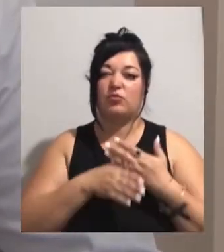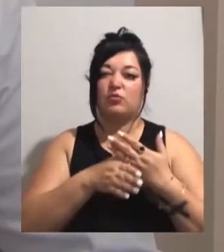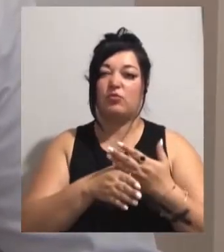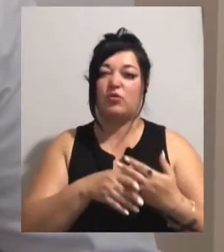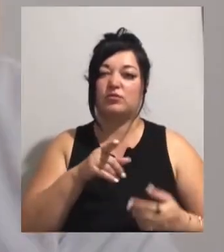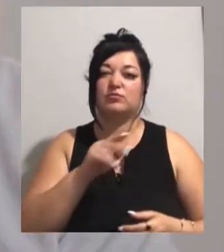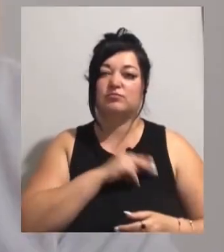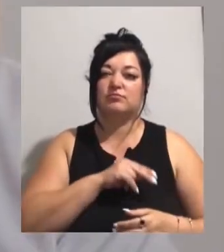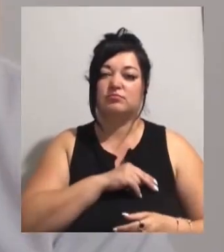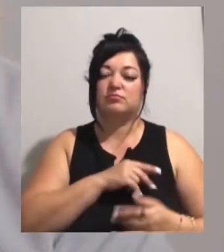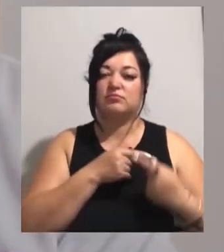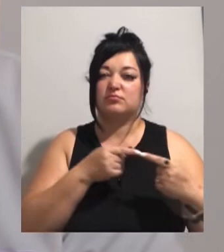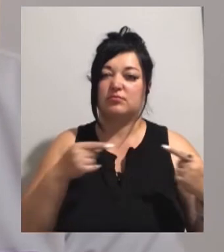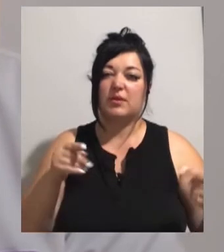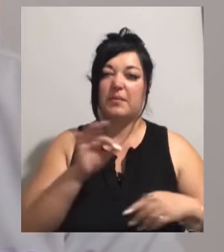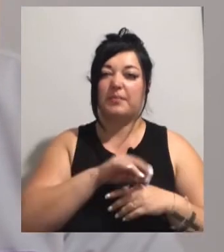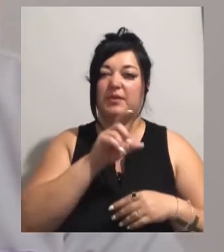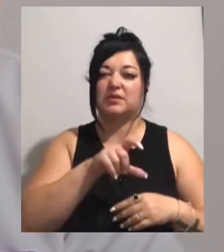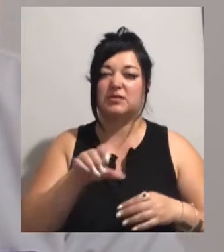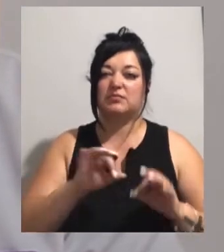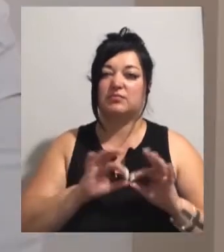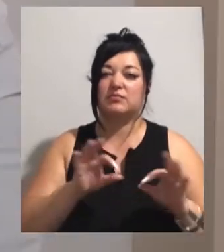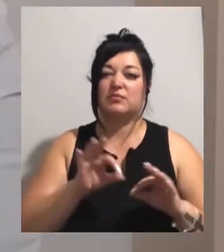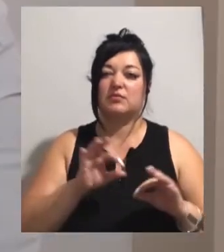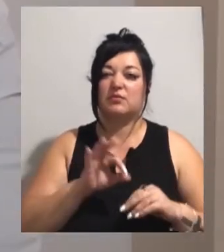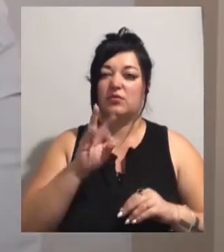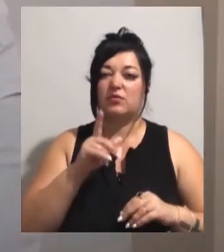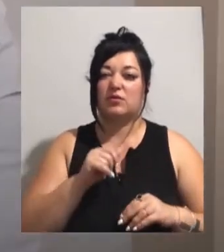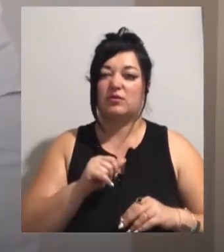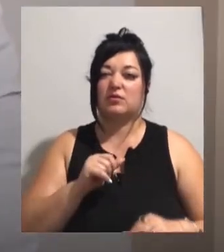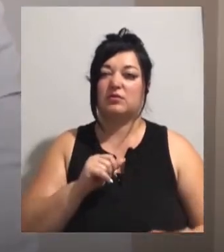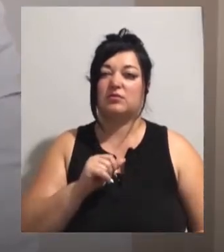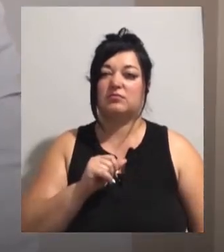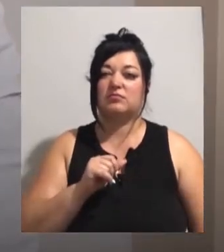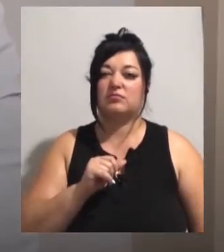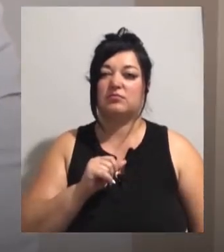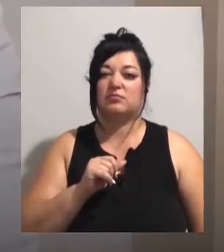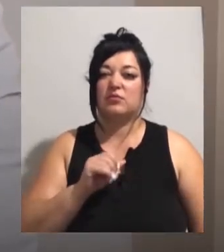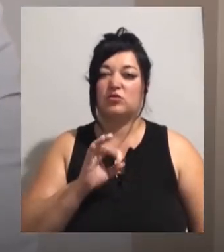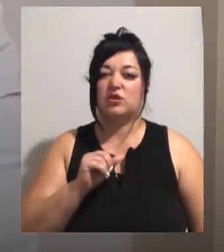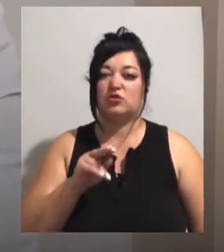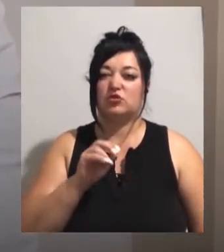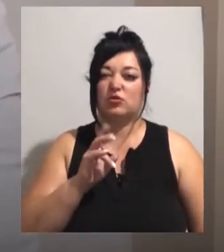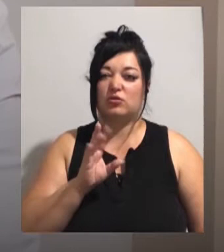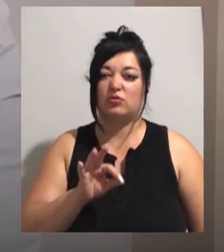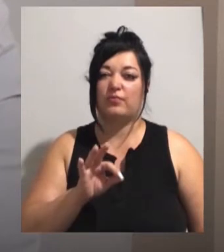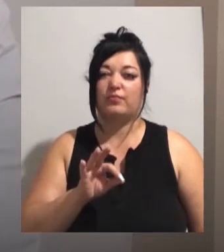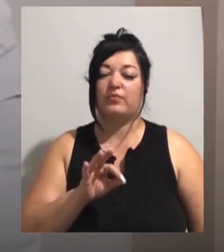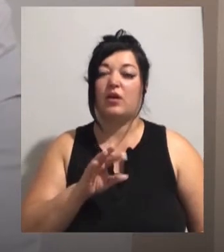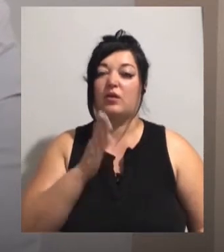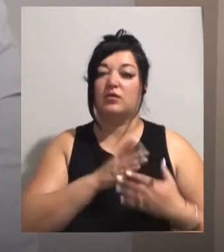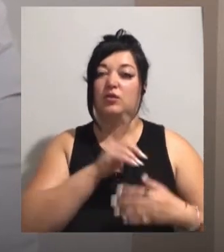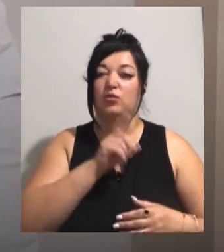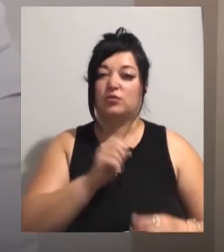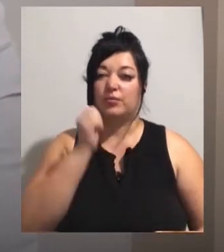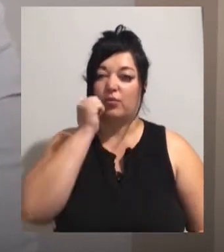пацієнтами, розповіла Ольга Осадченко, менеджерка служби. Частіше вони похилого віку, але є